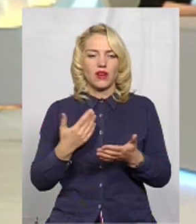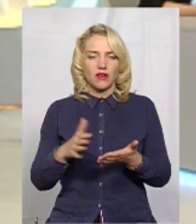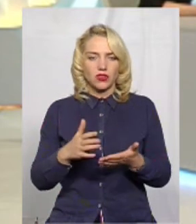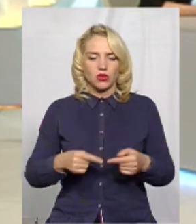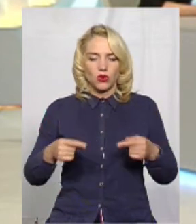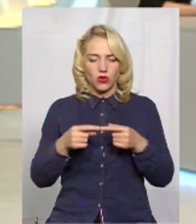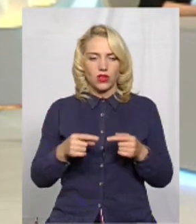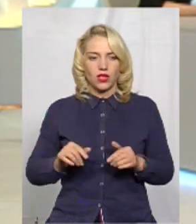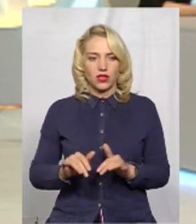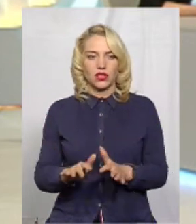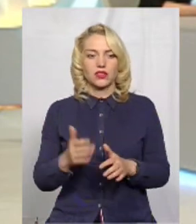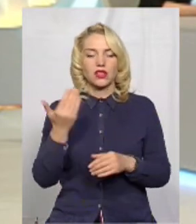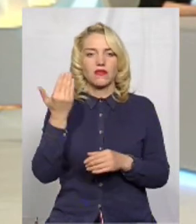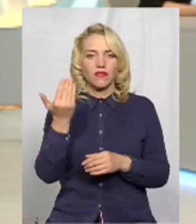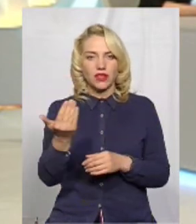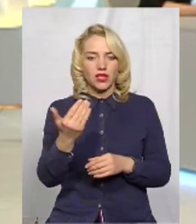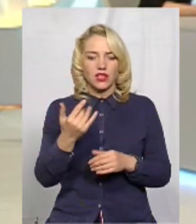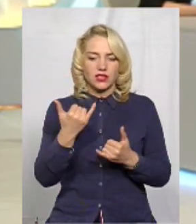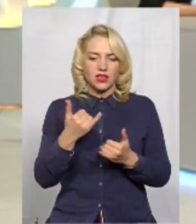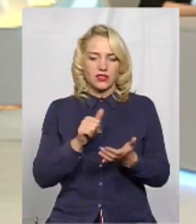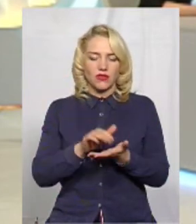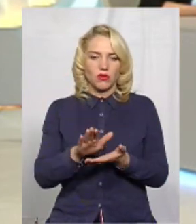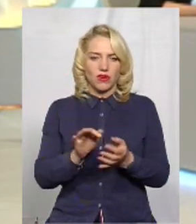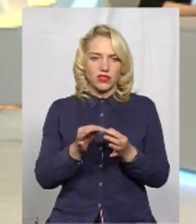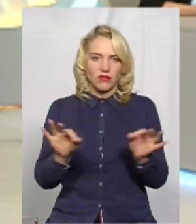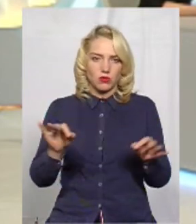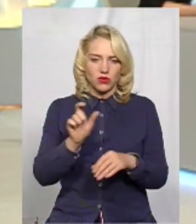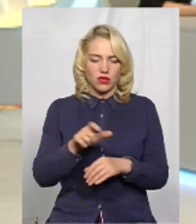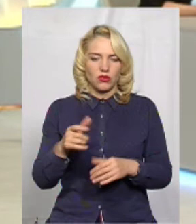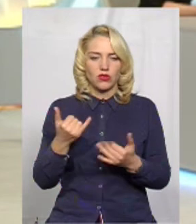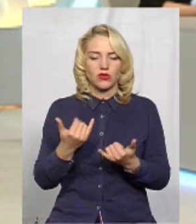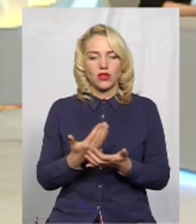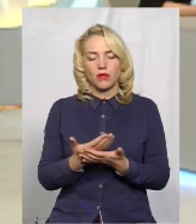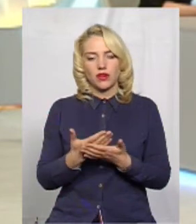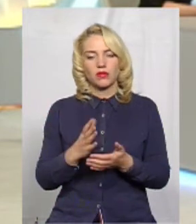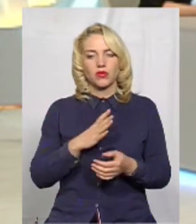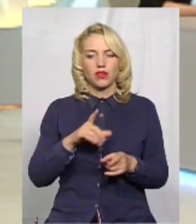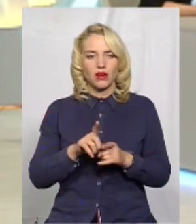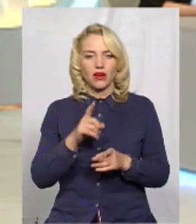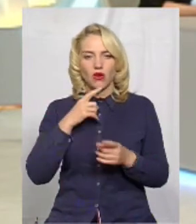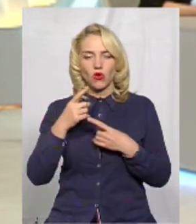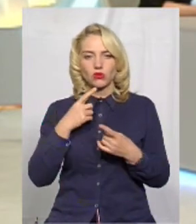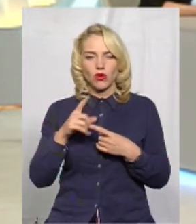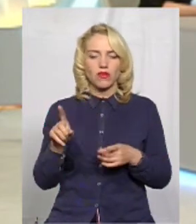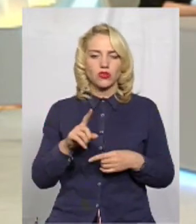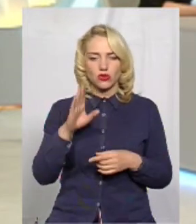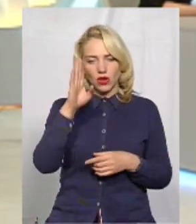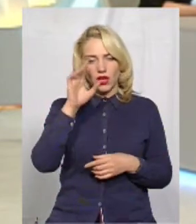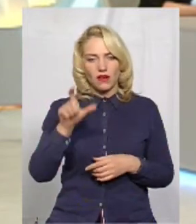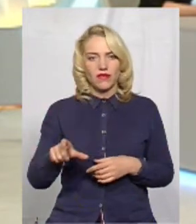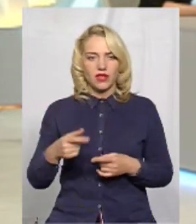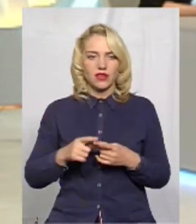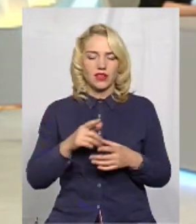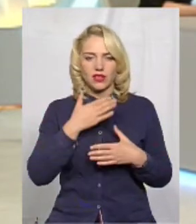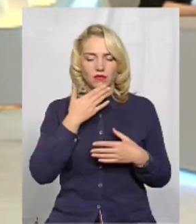конкретних дій, він зараз відмовляється їх відпускати. Сьогодні, наприклад, була така розмова, що він, не знаю,